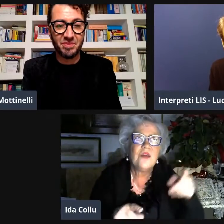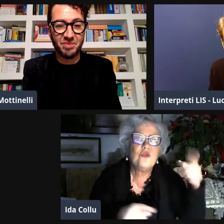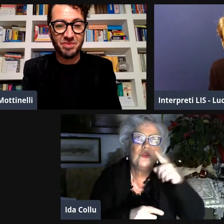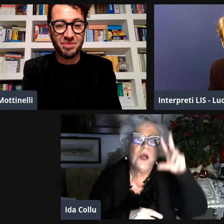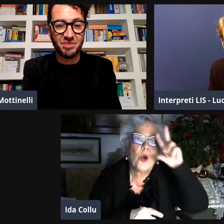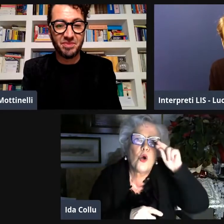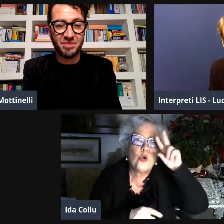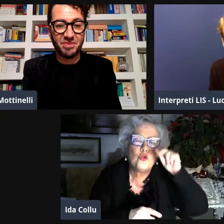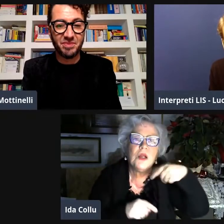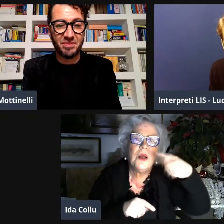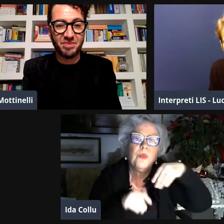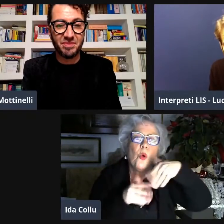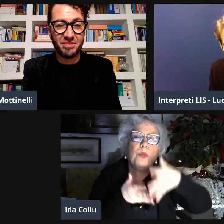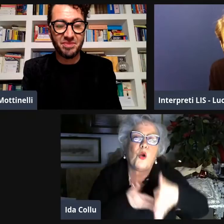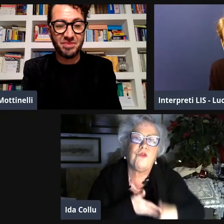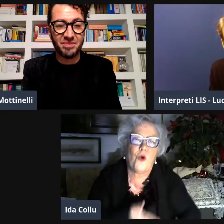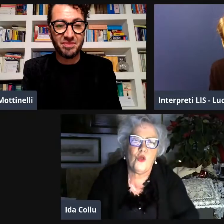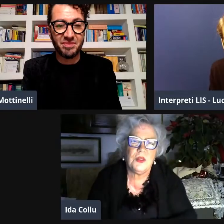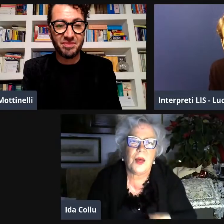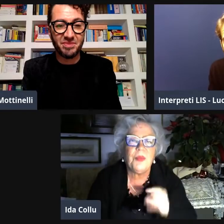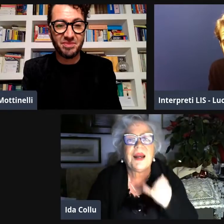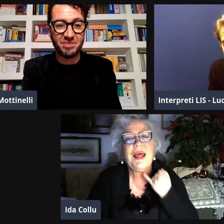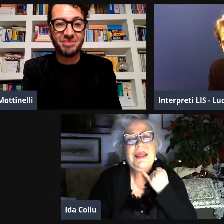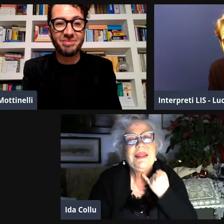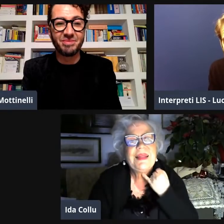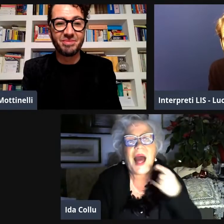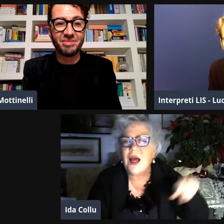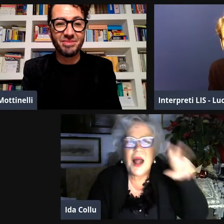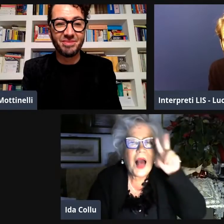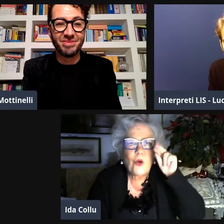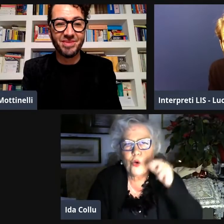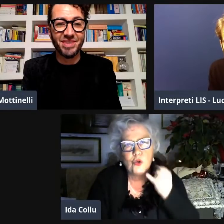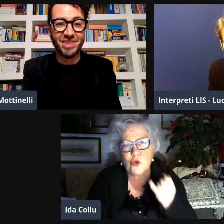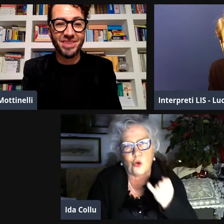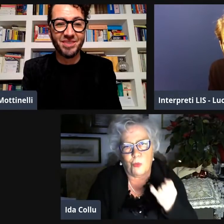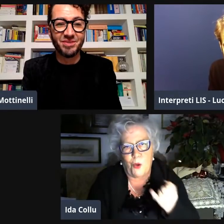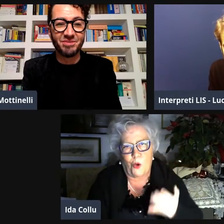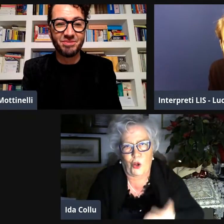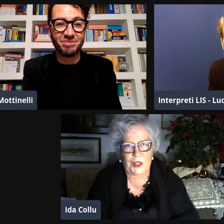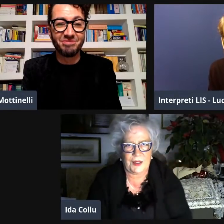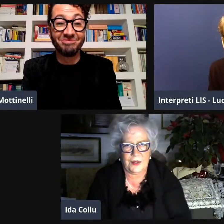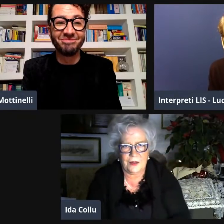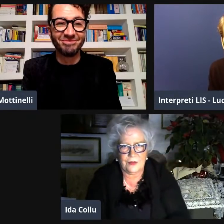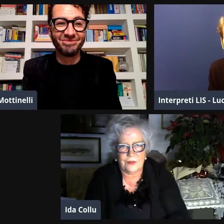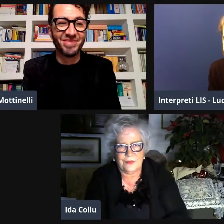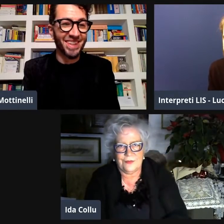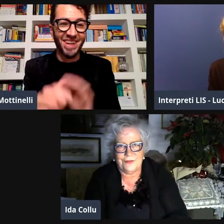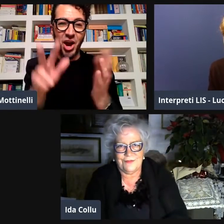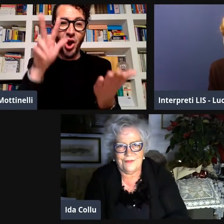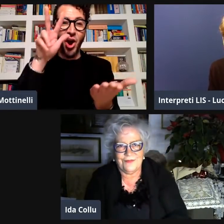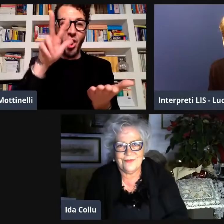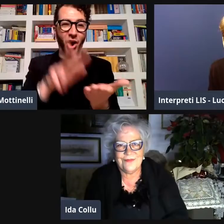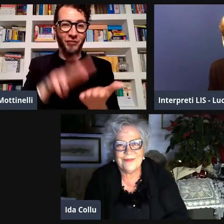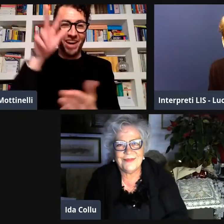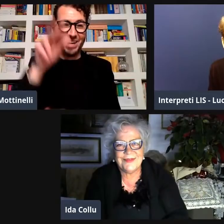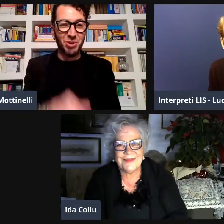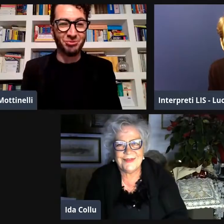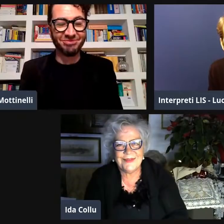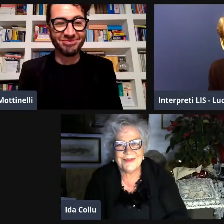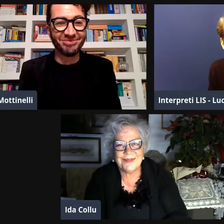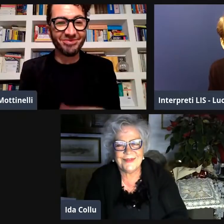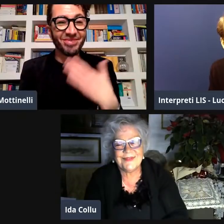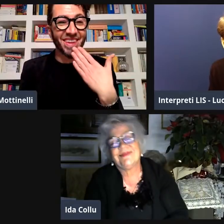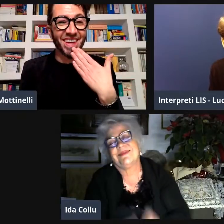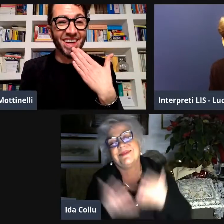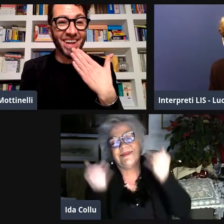questa sia stata una possibilità per far arrivare un messaggio per far conoscere più in profondità Ida Collu perché la conoscono alcuni la conoscono